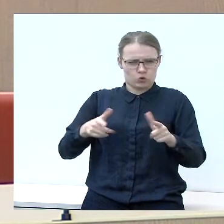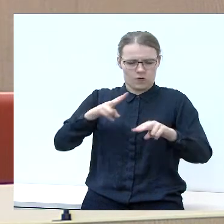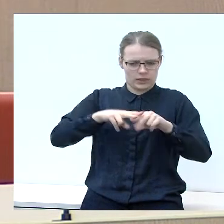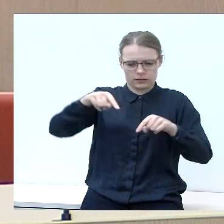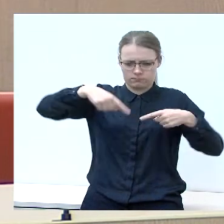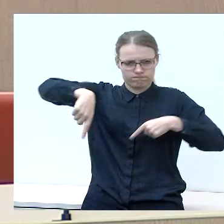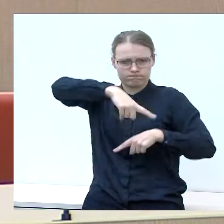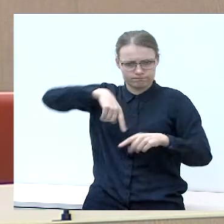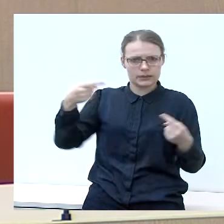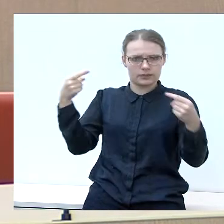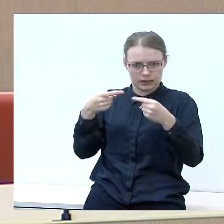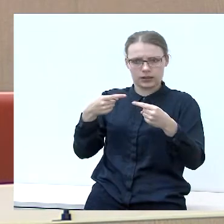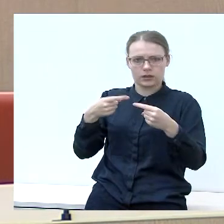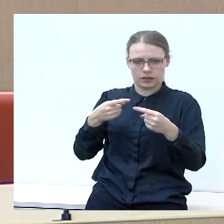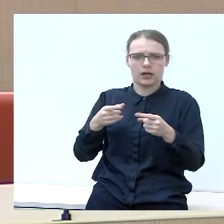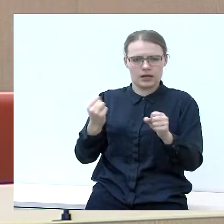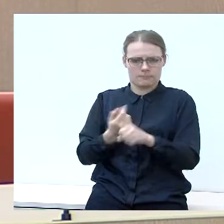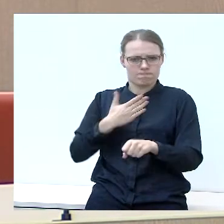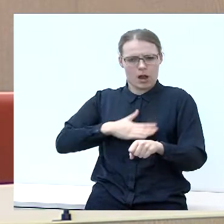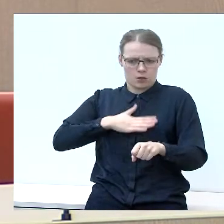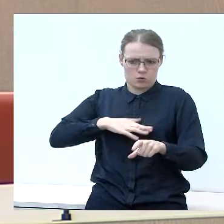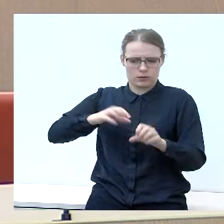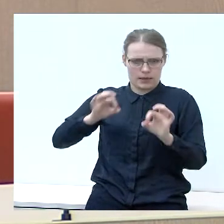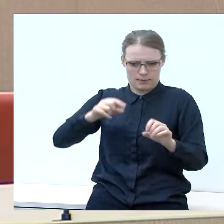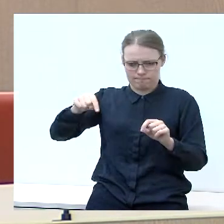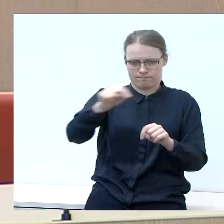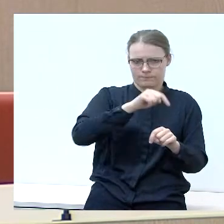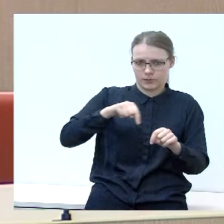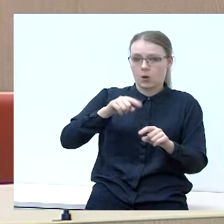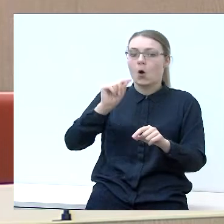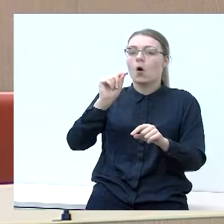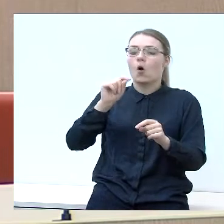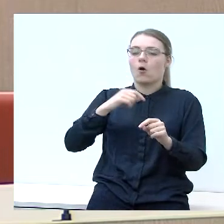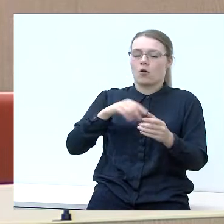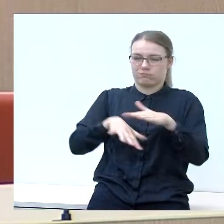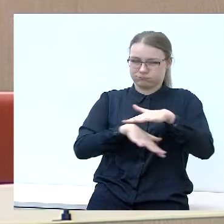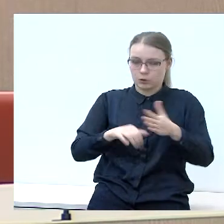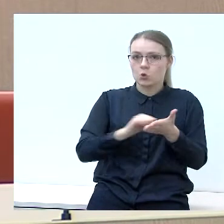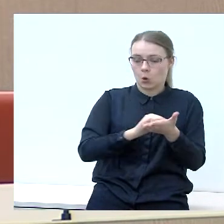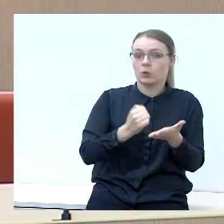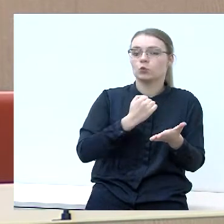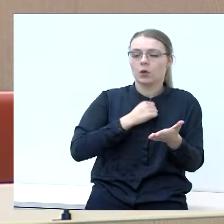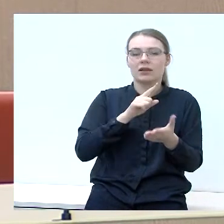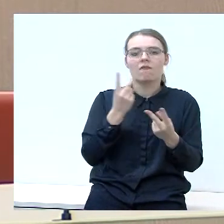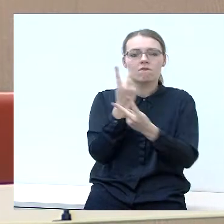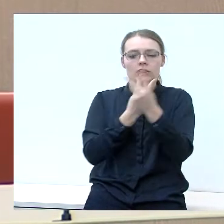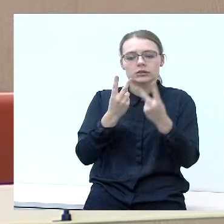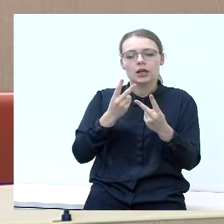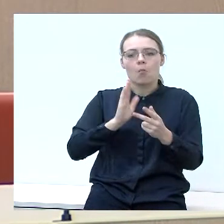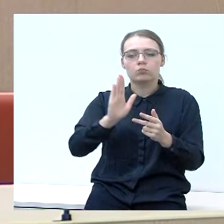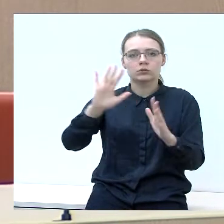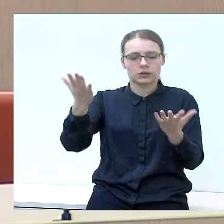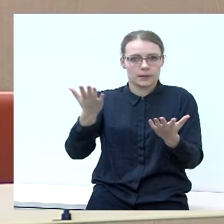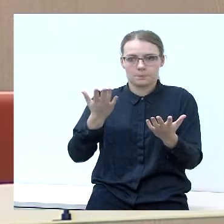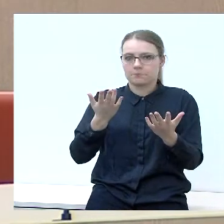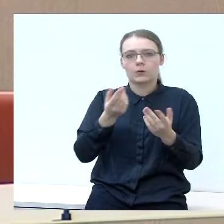kalvaryje to turi pasinaudoti. Pradinius dokumentus aš jau turiu, vizualizaciją neturiu, va tokio objekto iki